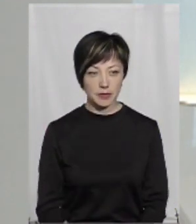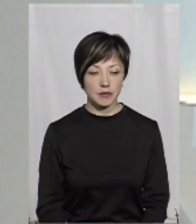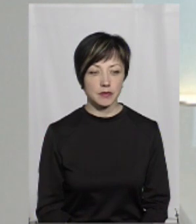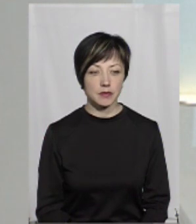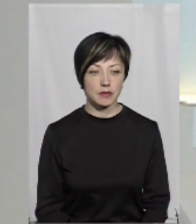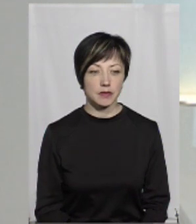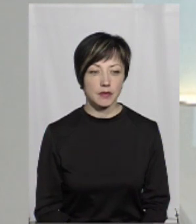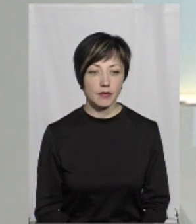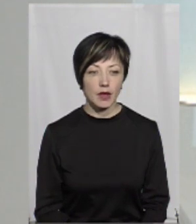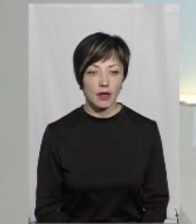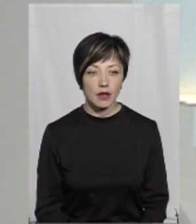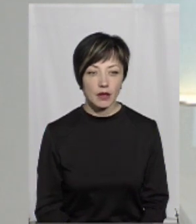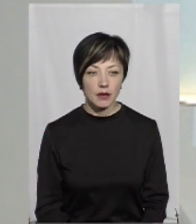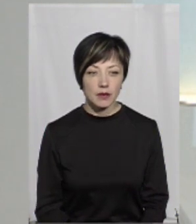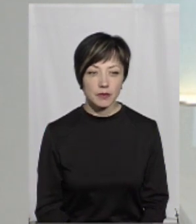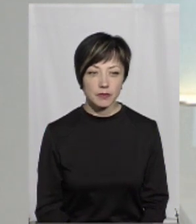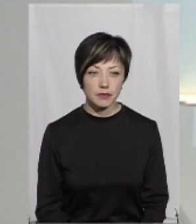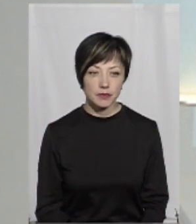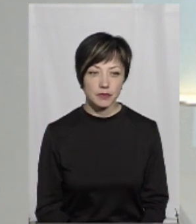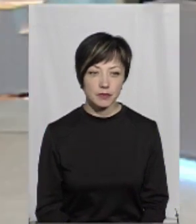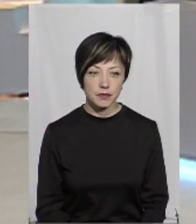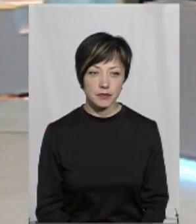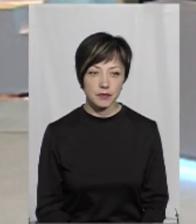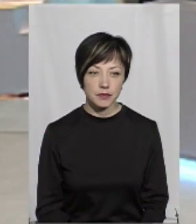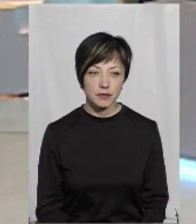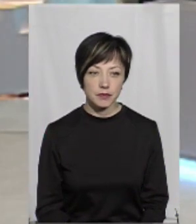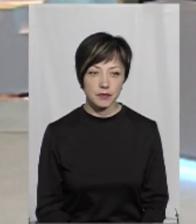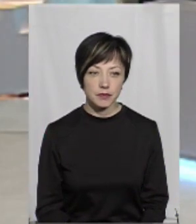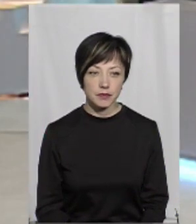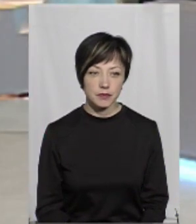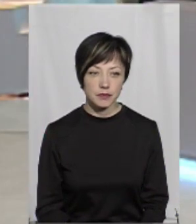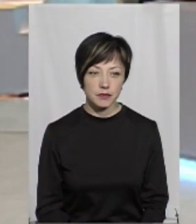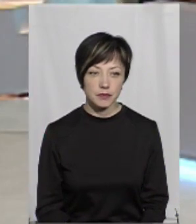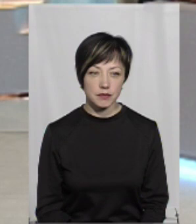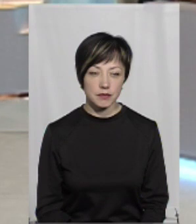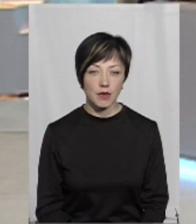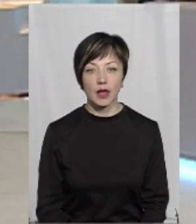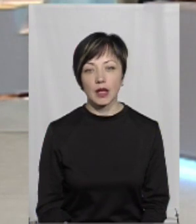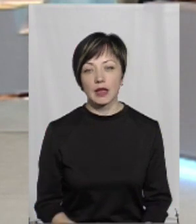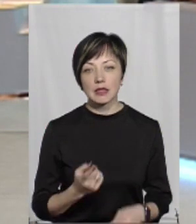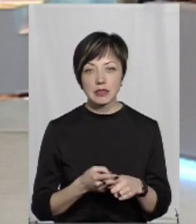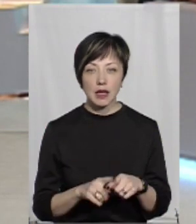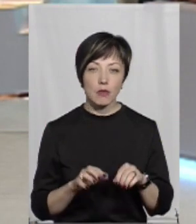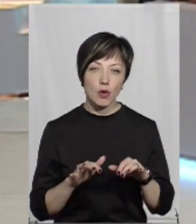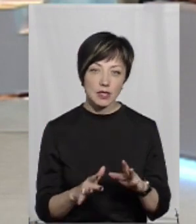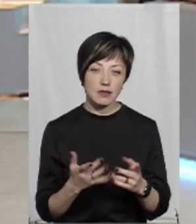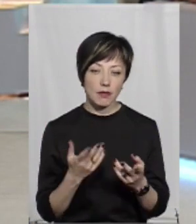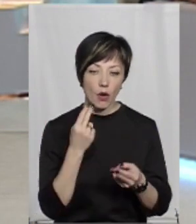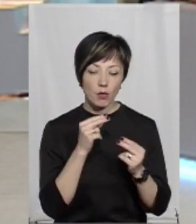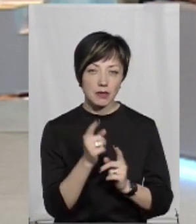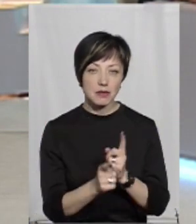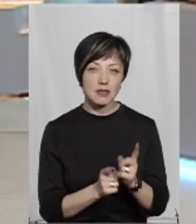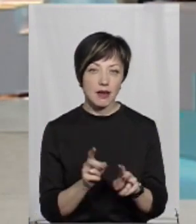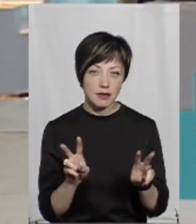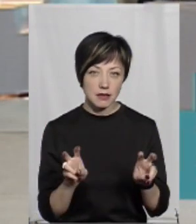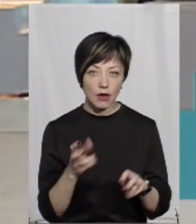Коли оцей процес, ну не будемо називати, чи не знак його назвати оптимізація, коли